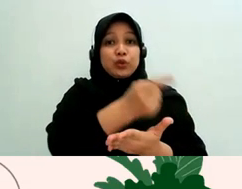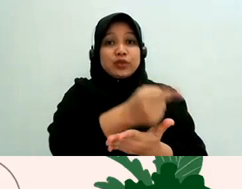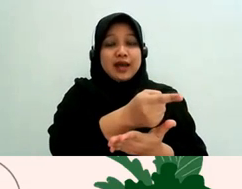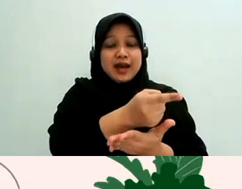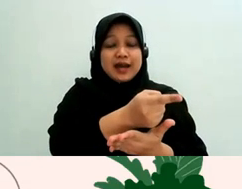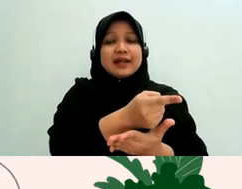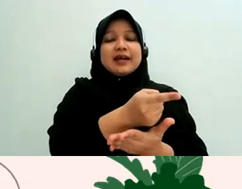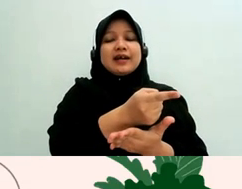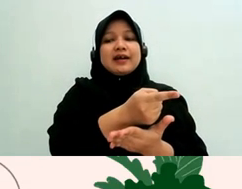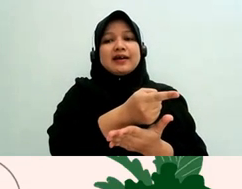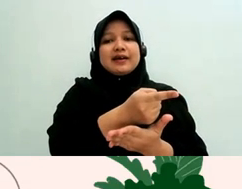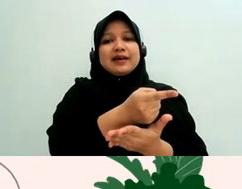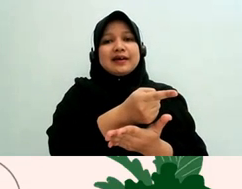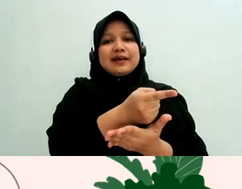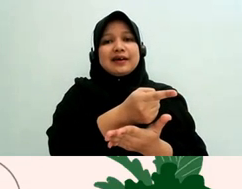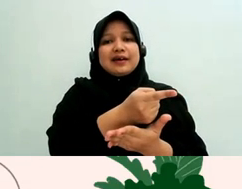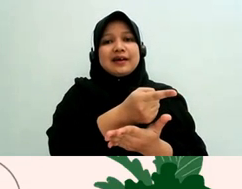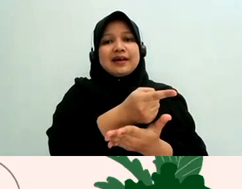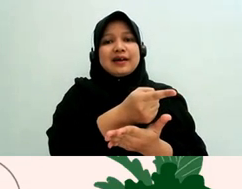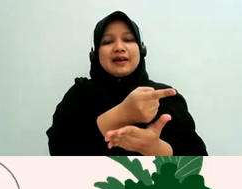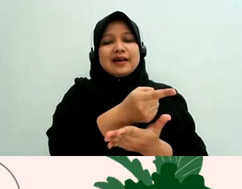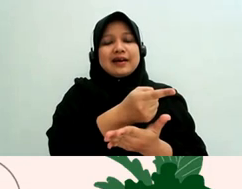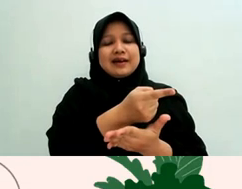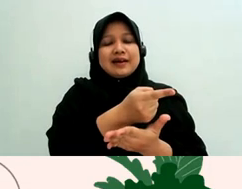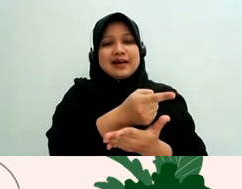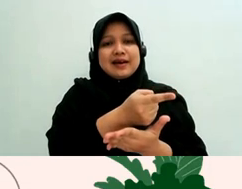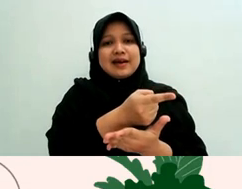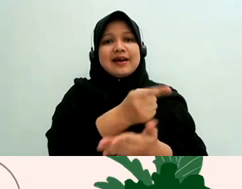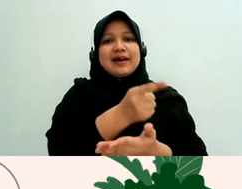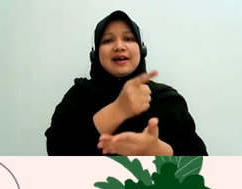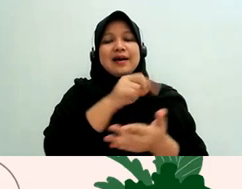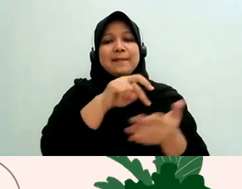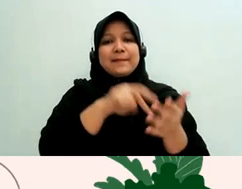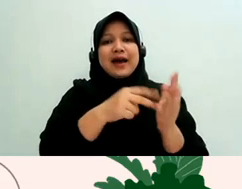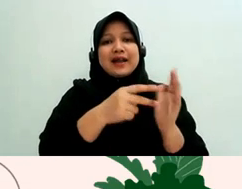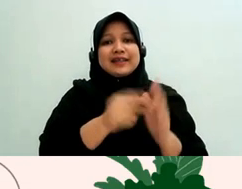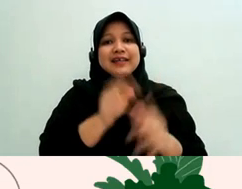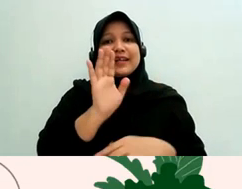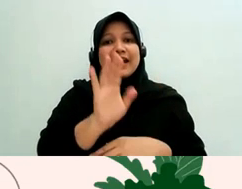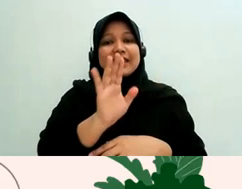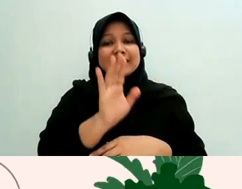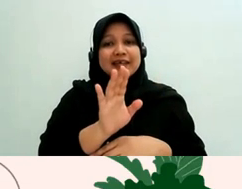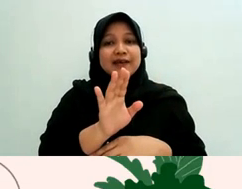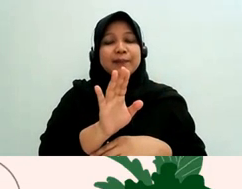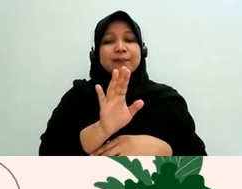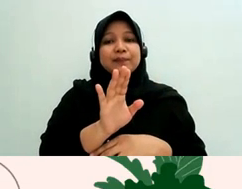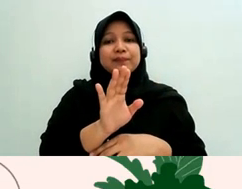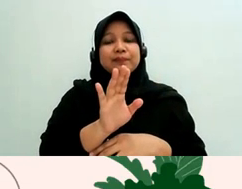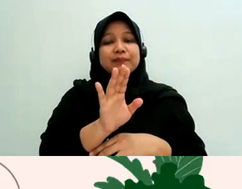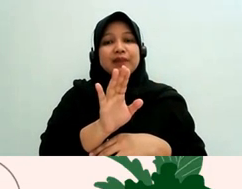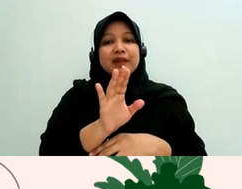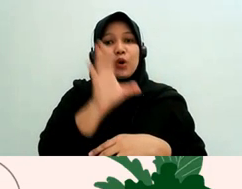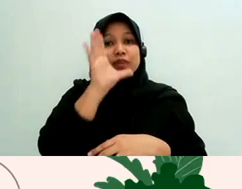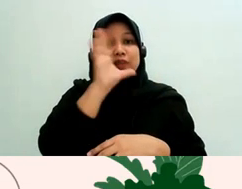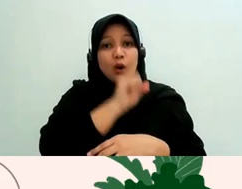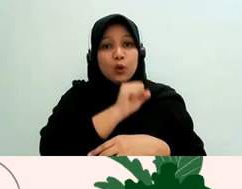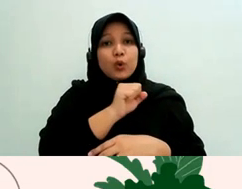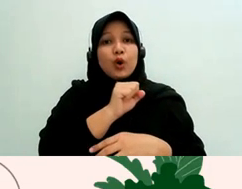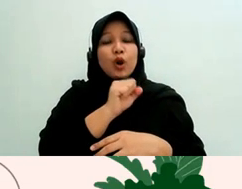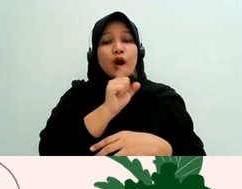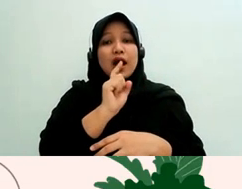maka teman-teman tahu bahwa desak jaksa penuntut umum untuk menangguhkan